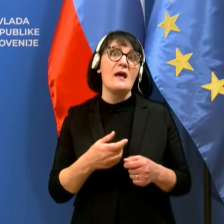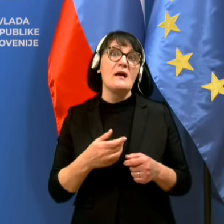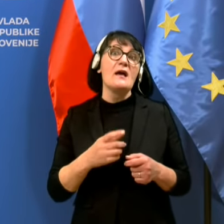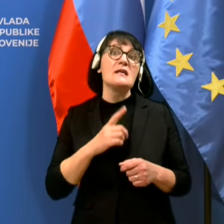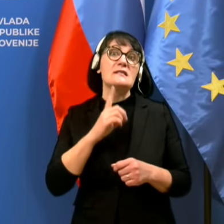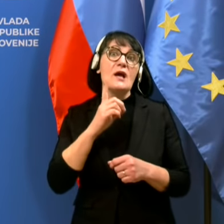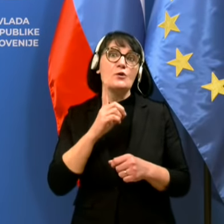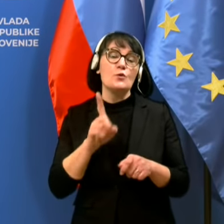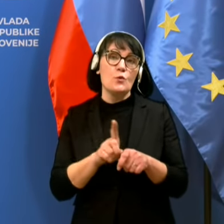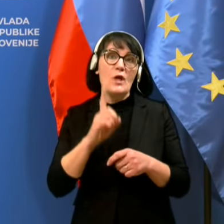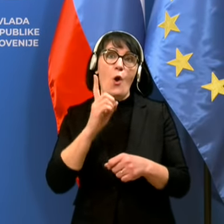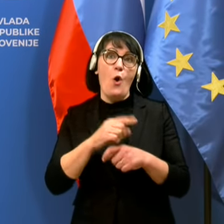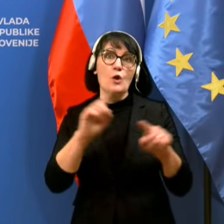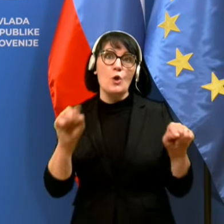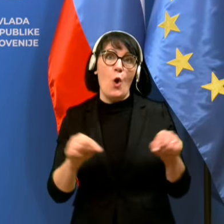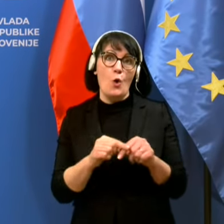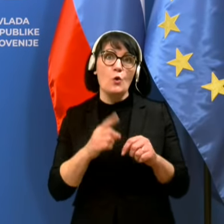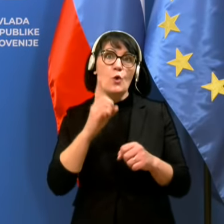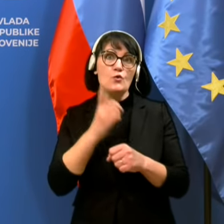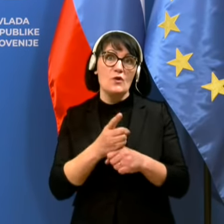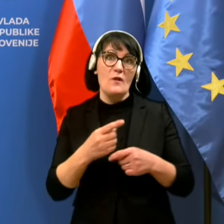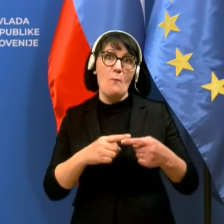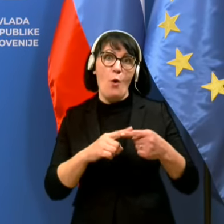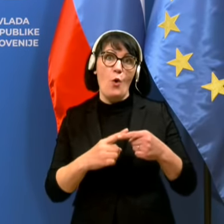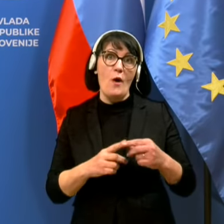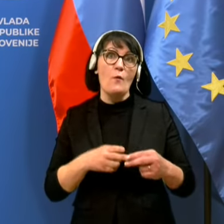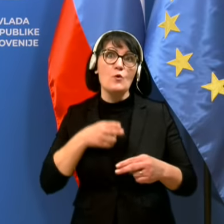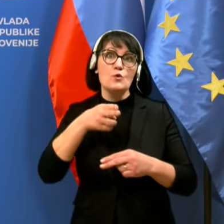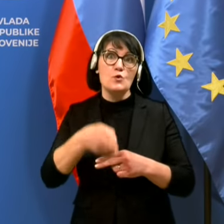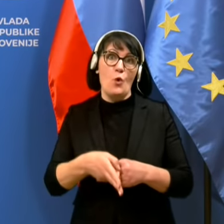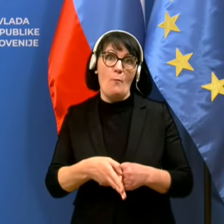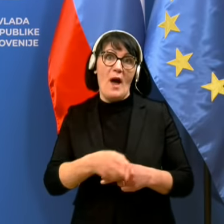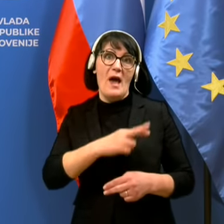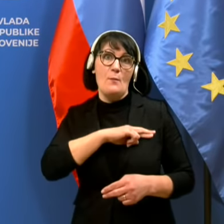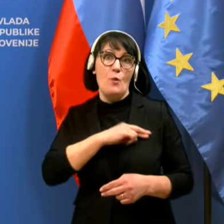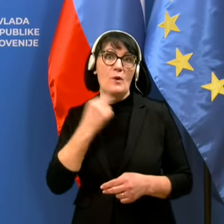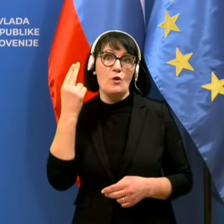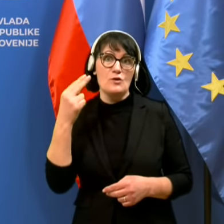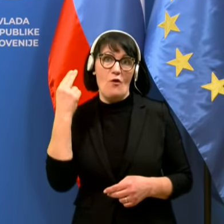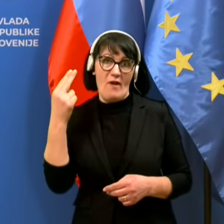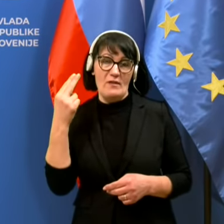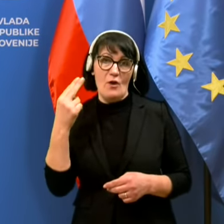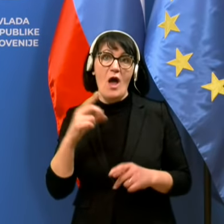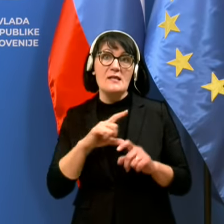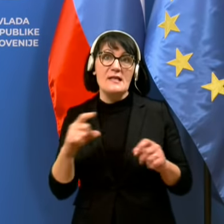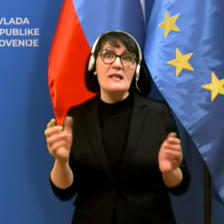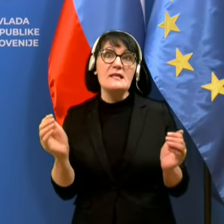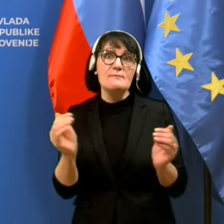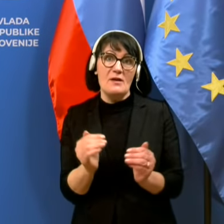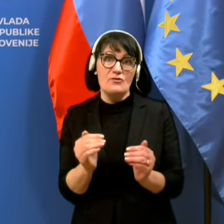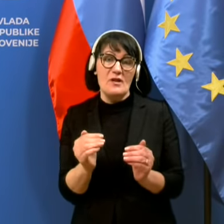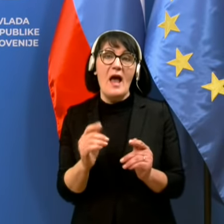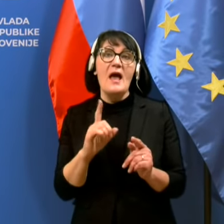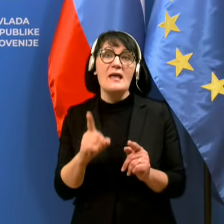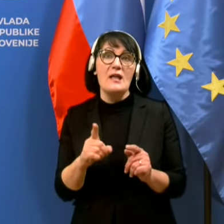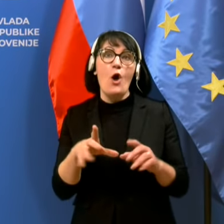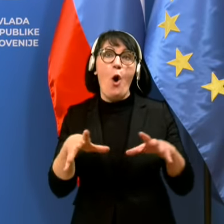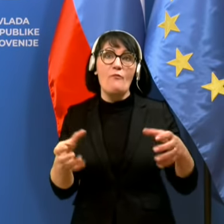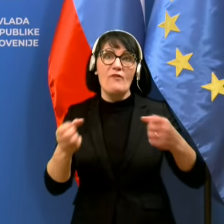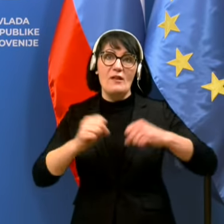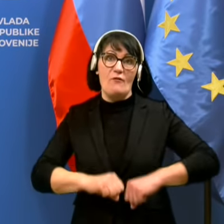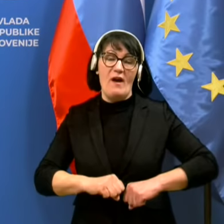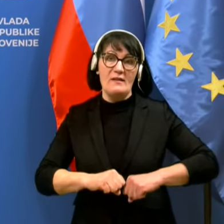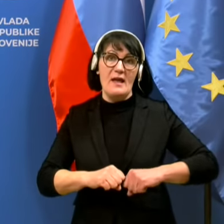odlok o spremembah odloka o določitvi pogoja vstopa v Republiko Slovenijo zaradi zajezitve in obvladovanja nalezljive